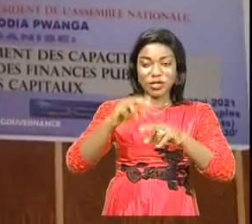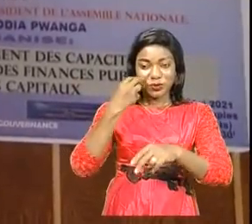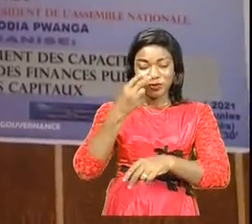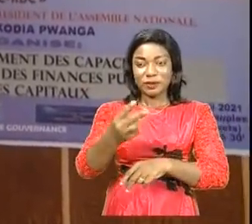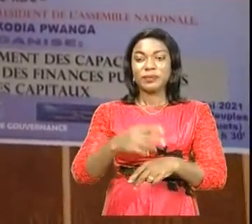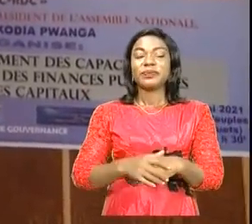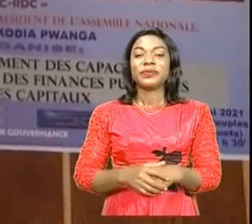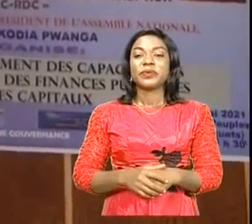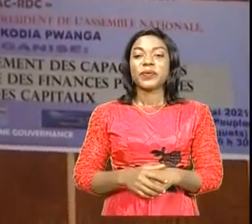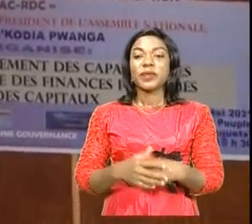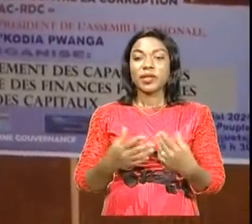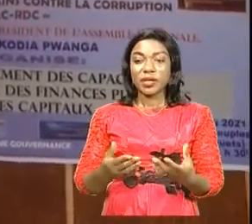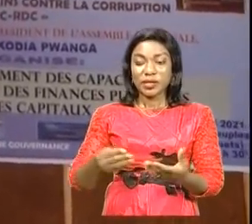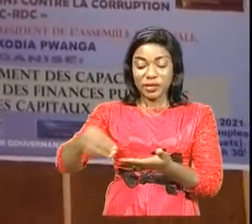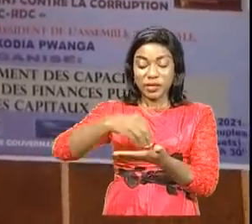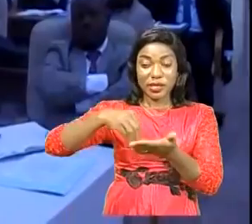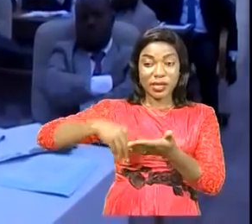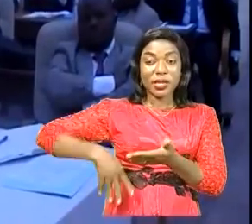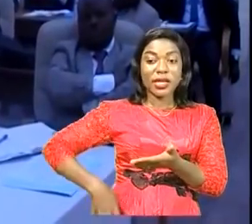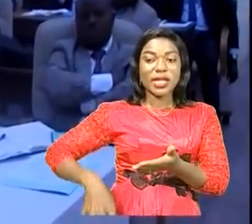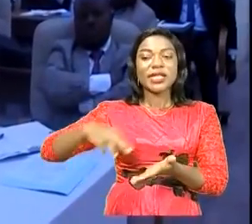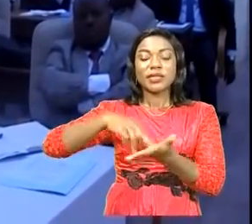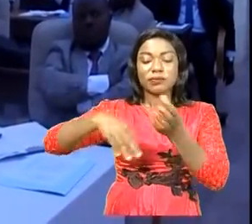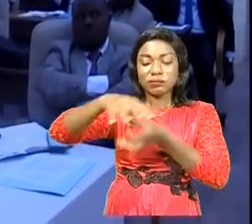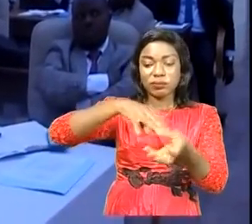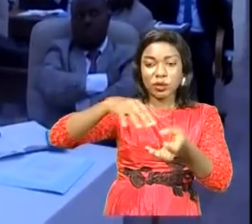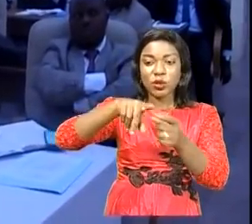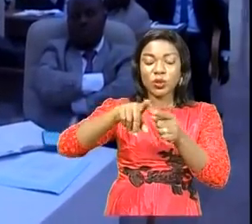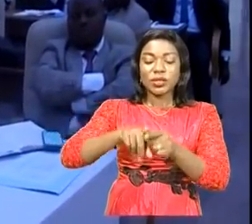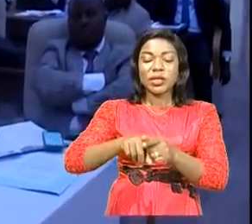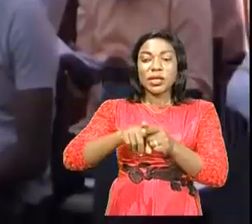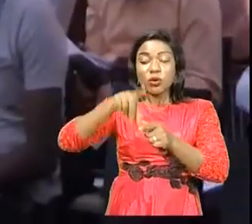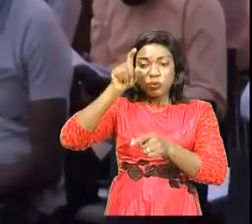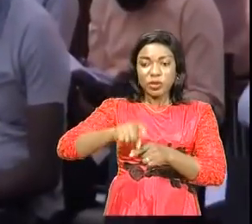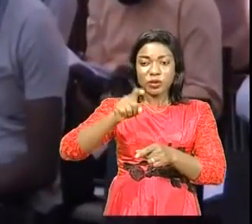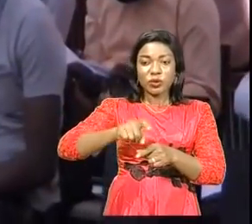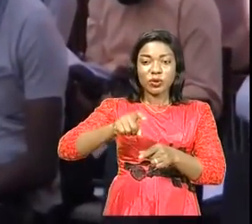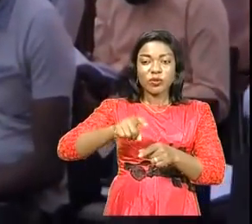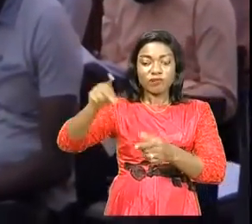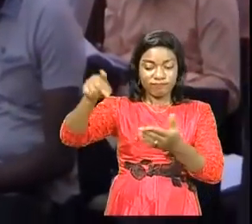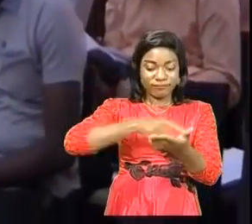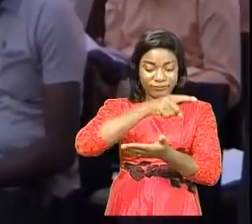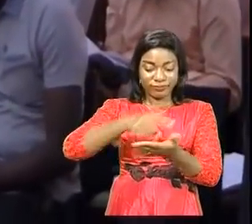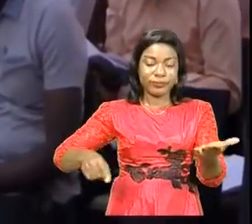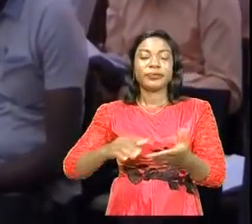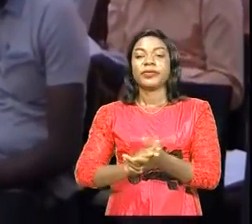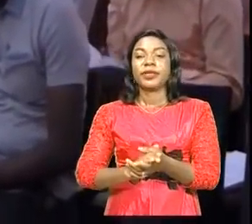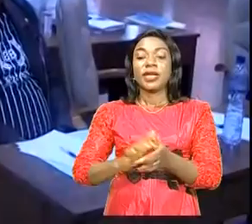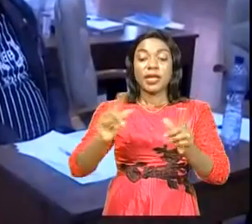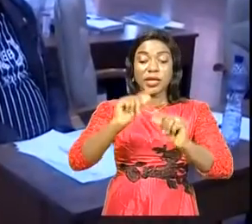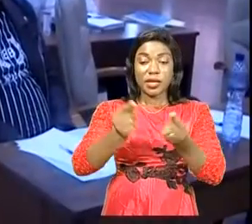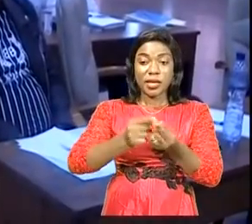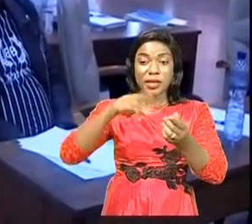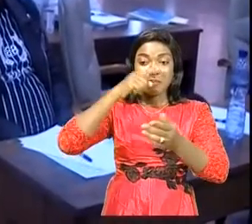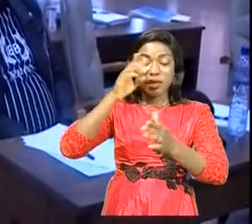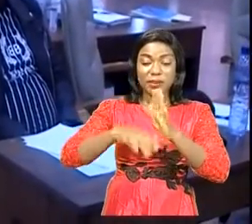La corruption est un fléau qui gangrène la société congolaise et qui nécessite son éradication. Le réseau parlementaire